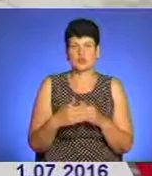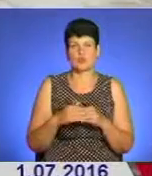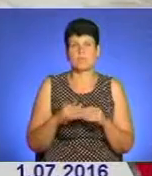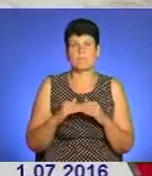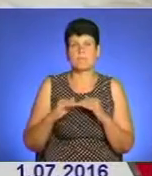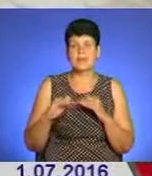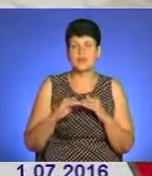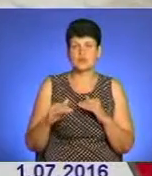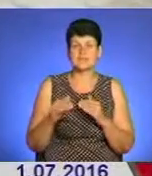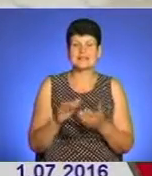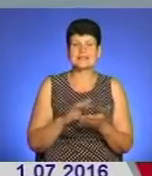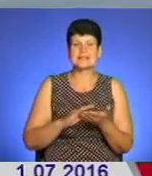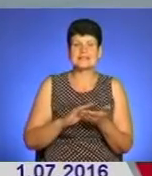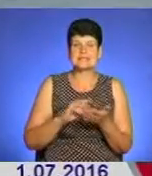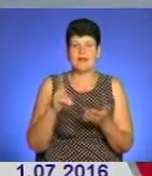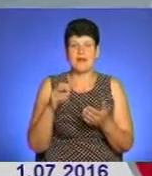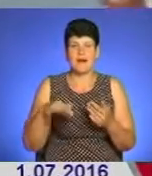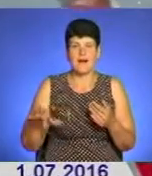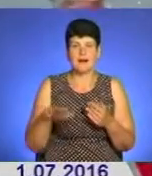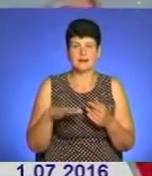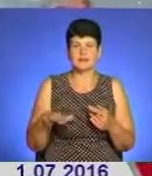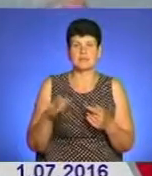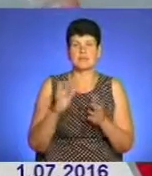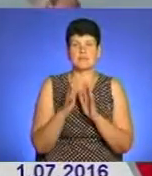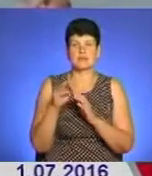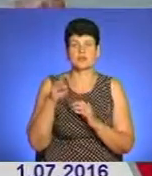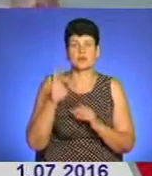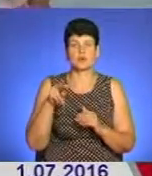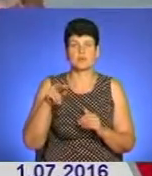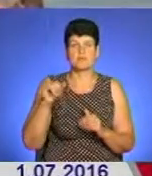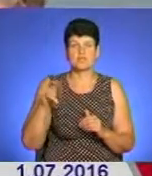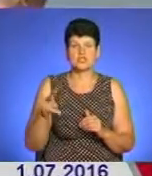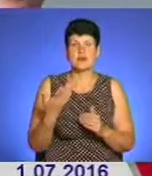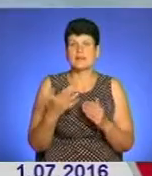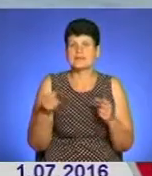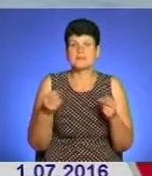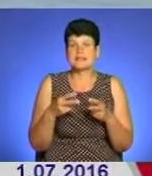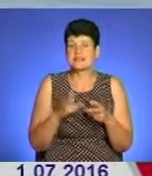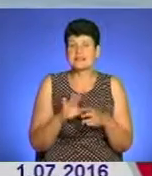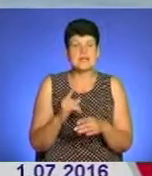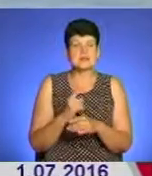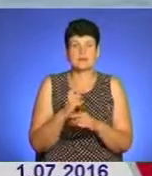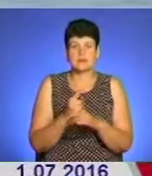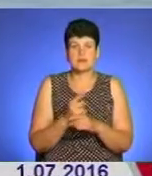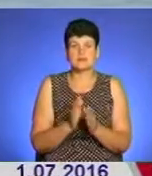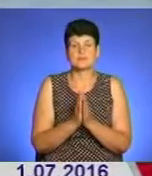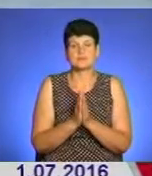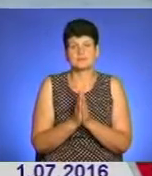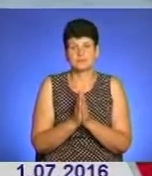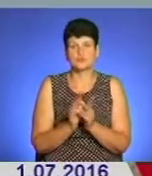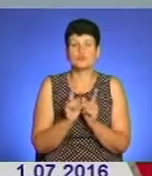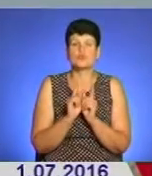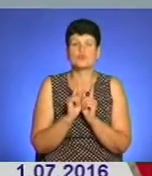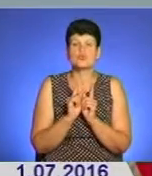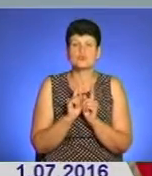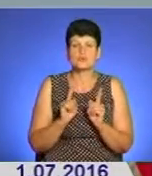готелю Галичина, Моржатника у парку Топільча. Водночас спеціалісти не забороняють, а тільки застерігають, особливо це